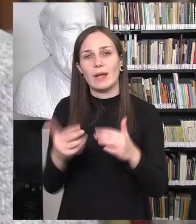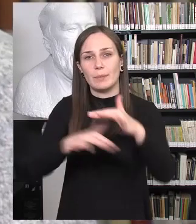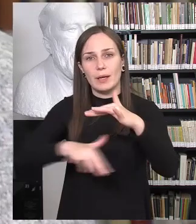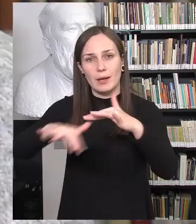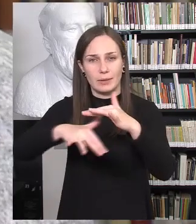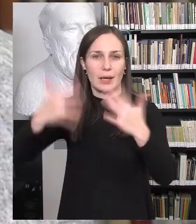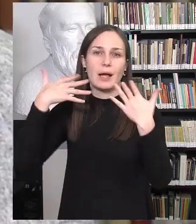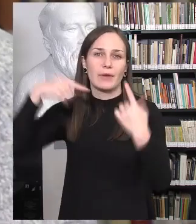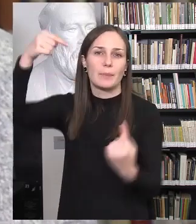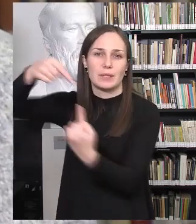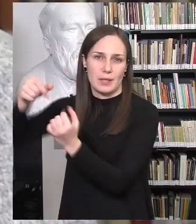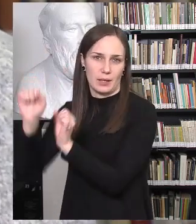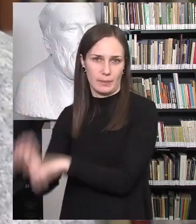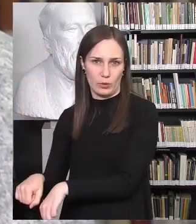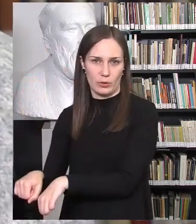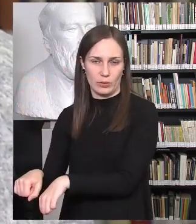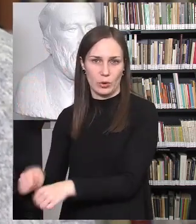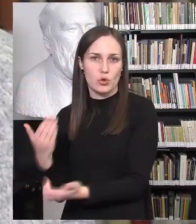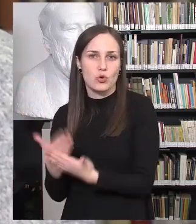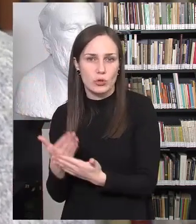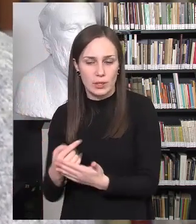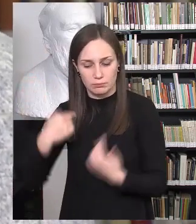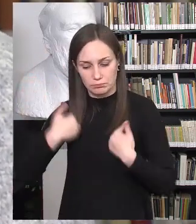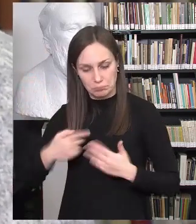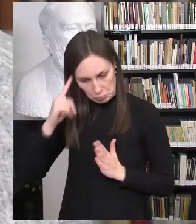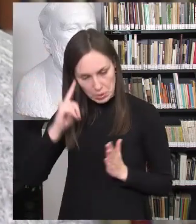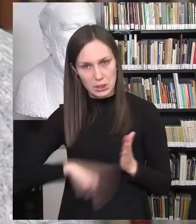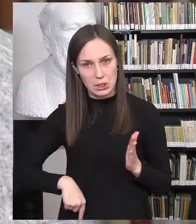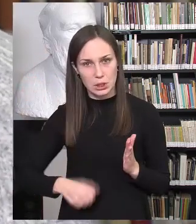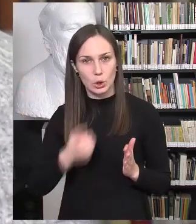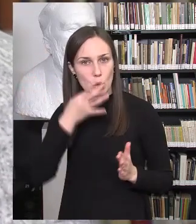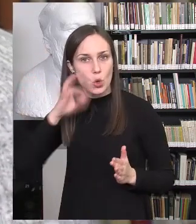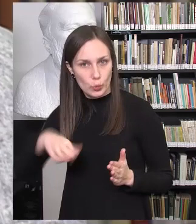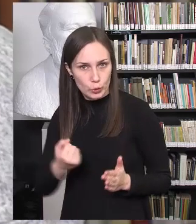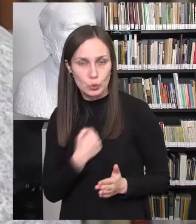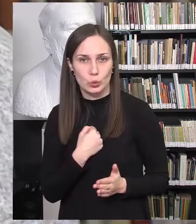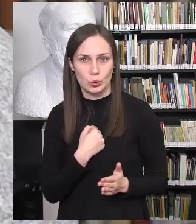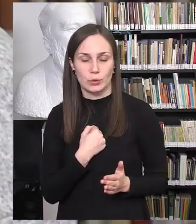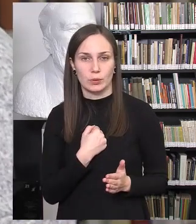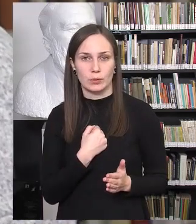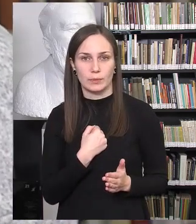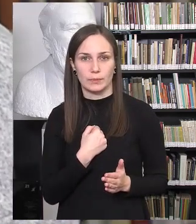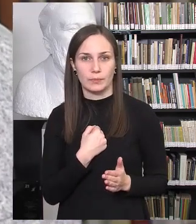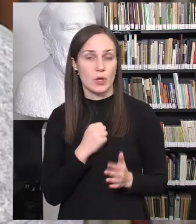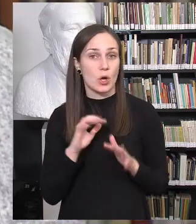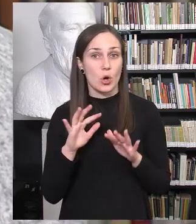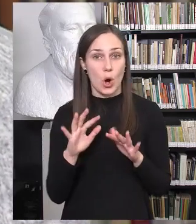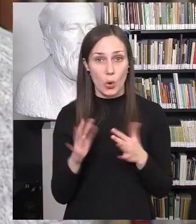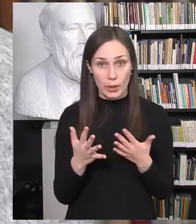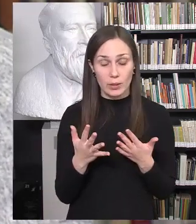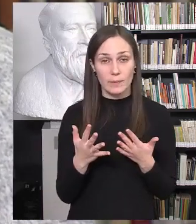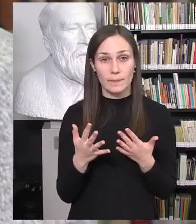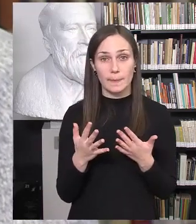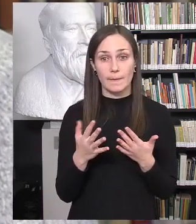būtent savo gyvenime, nes ir pasitikis savimi, ir turi kažkokius įvidžius. O jeigu jie vis